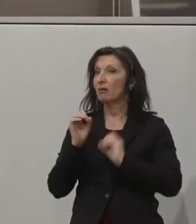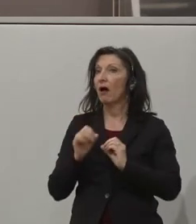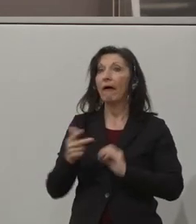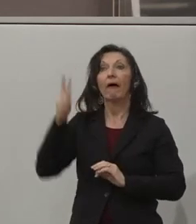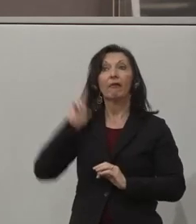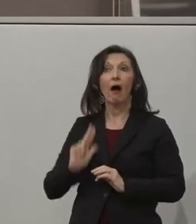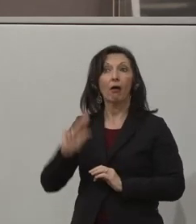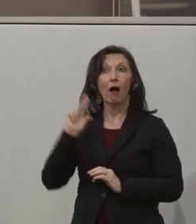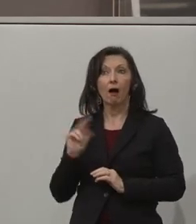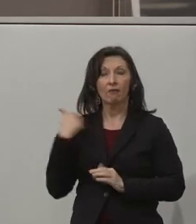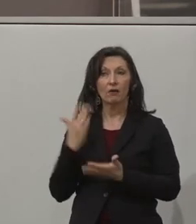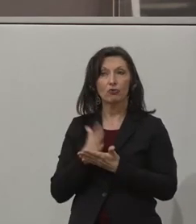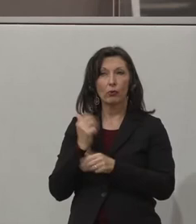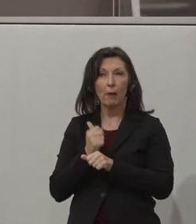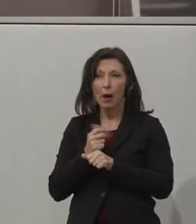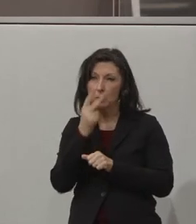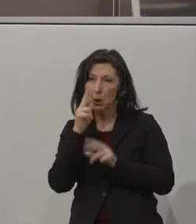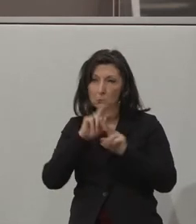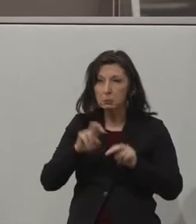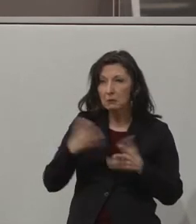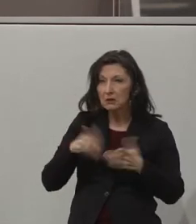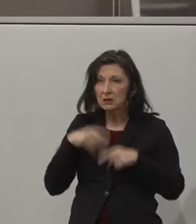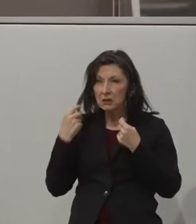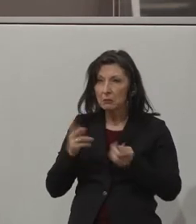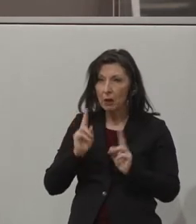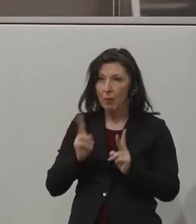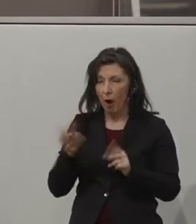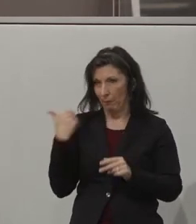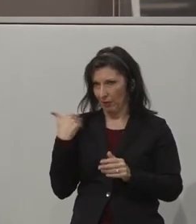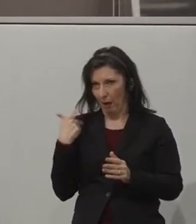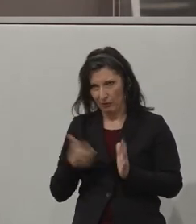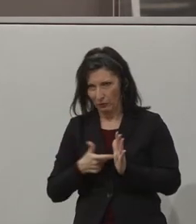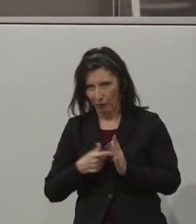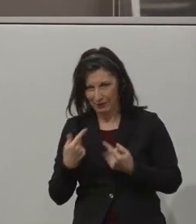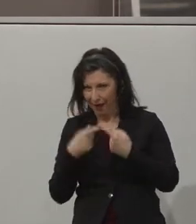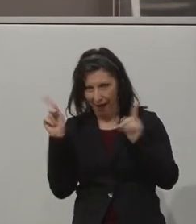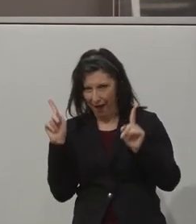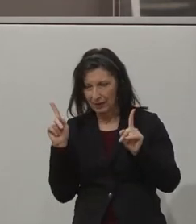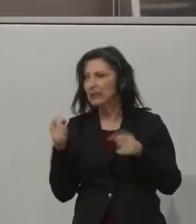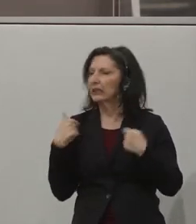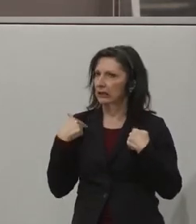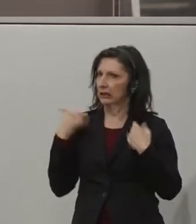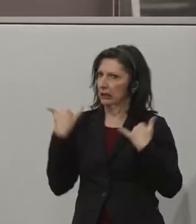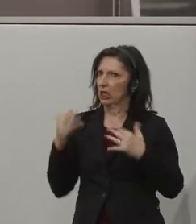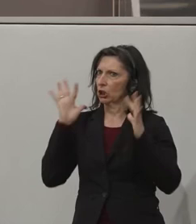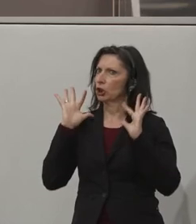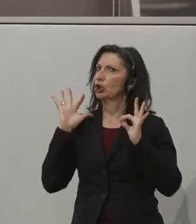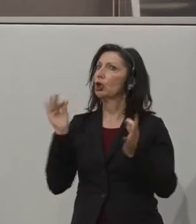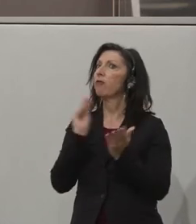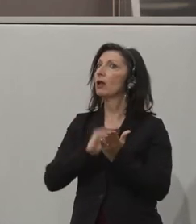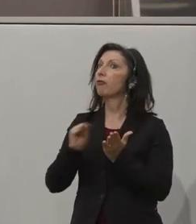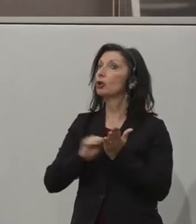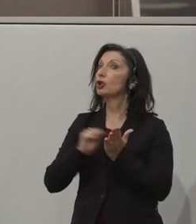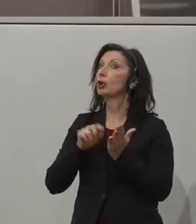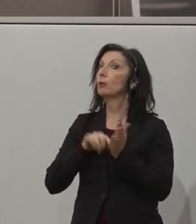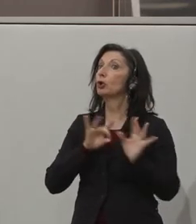schon mal gemacht, was für Möglichkeiten es gibt. Aber da waren die Voraussetzungen ganz andere. Und das werde ich mir gleich in mein Agenda-Büchlein schreiben, also